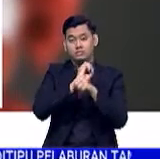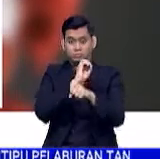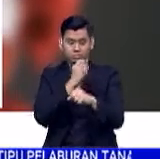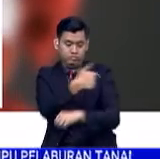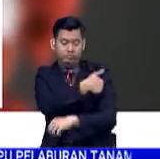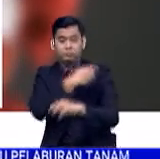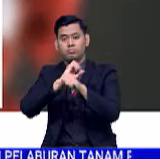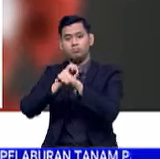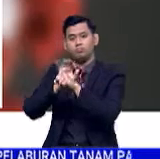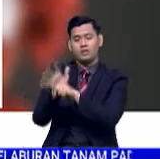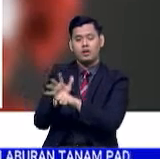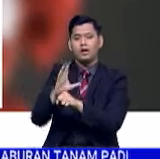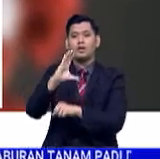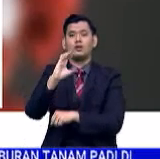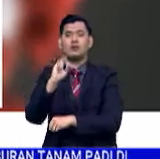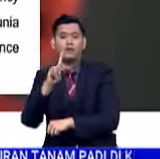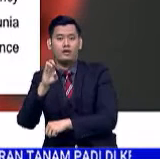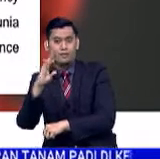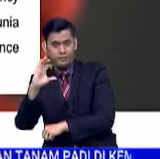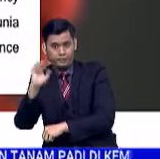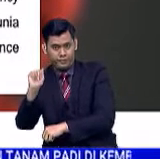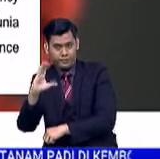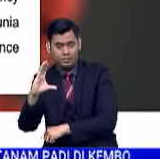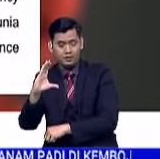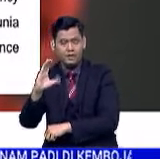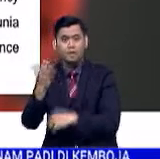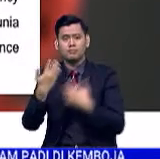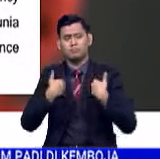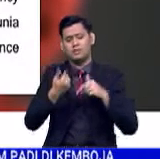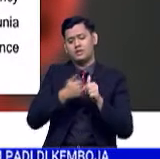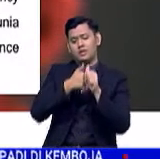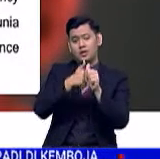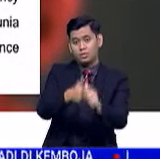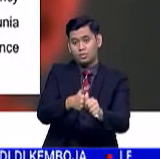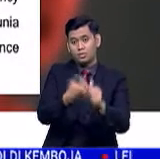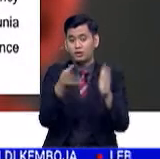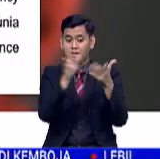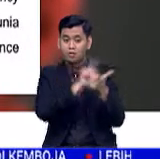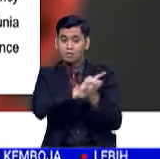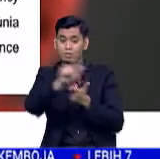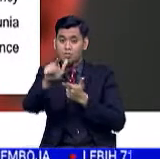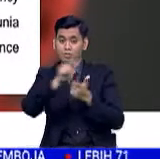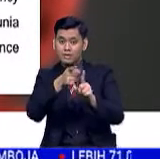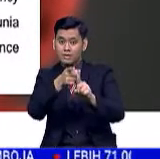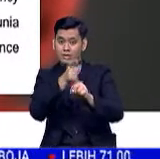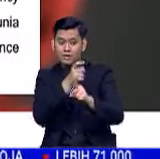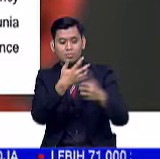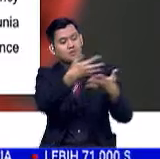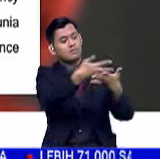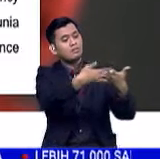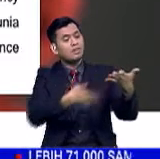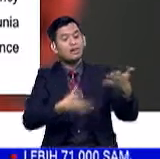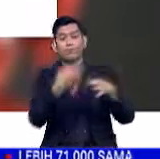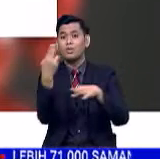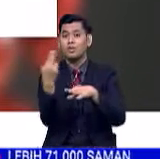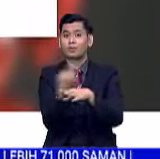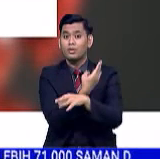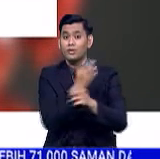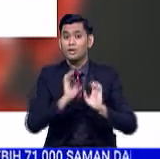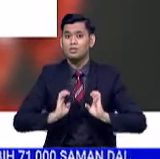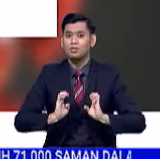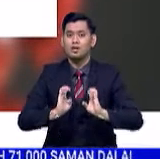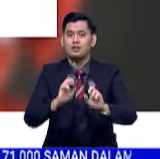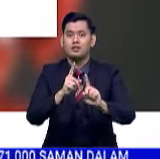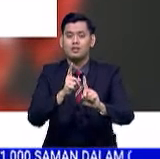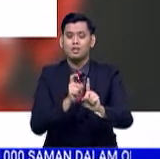fasiliti COVAX dilaksanakan melalui mekanisme perakuan ke atas kelulusan penyenerayan penggunaan kecemasan